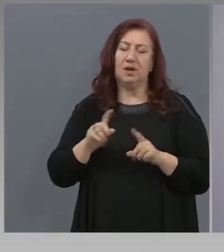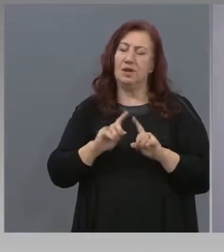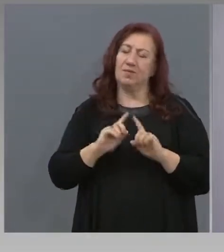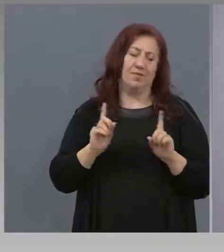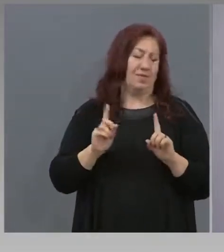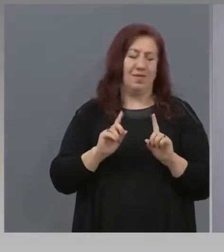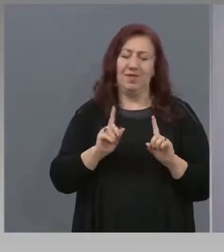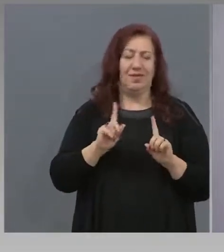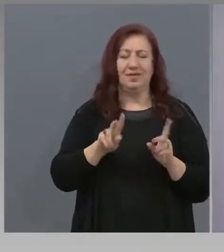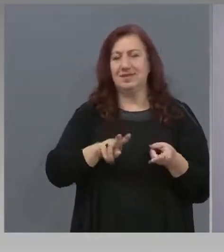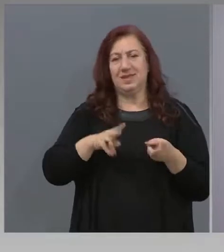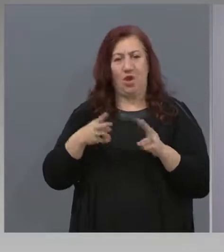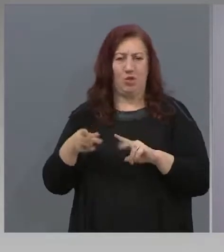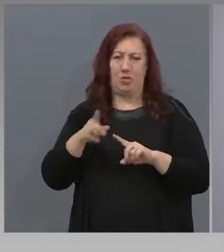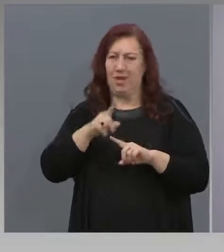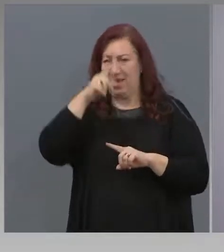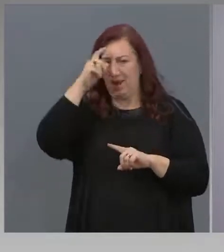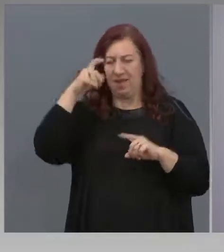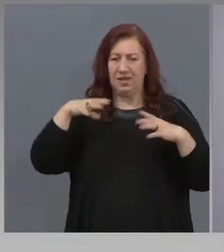ежегодно.